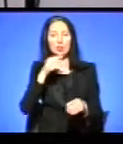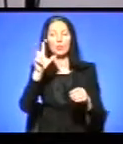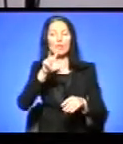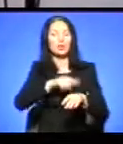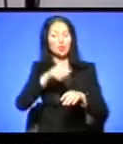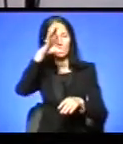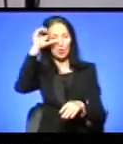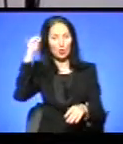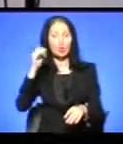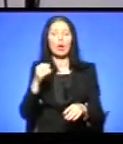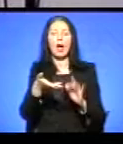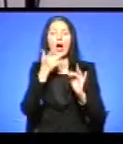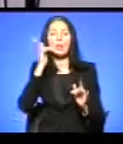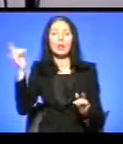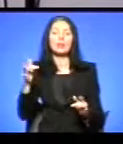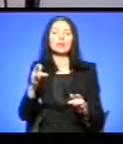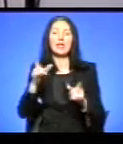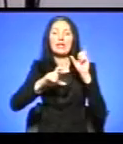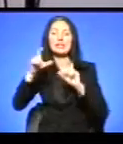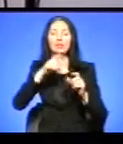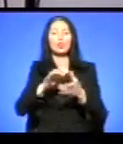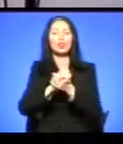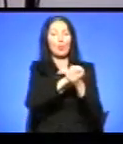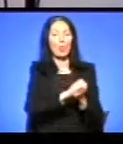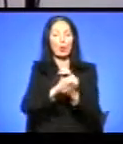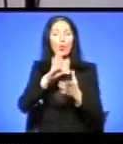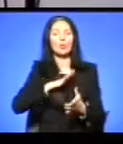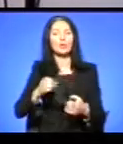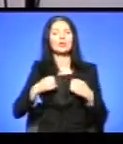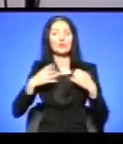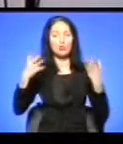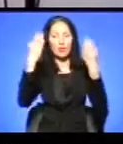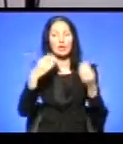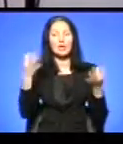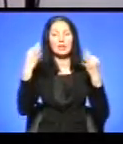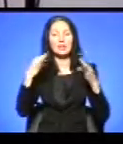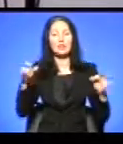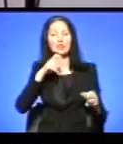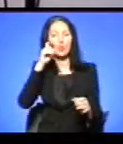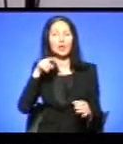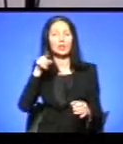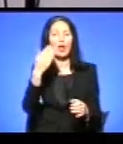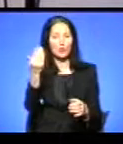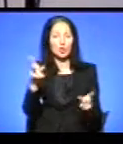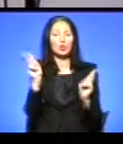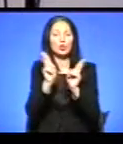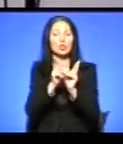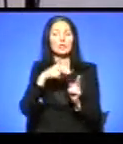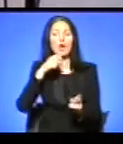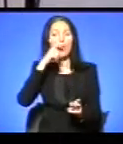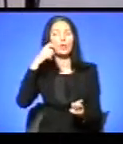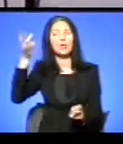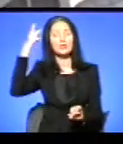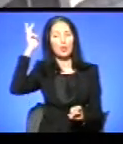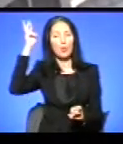Американському інституті миру були на святкуванні Дня Незалежності України. Там вони зустрілись українським послом в США Валерієм Чалем.